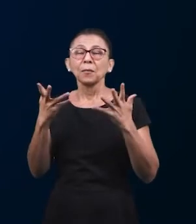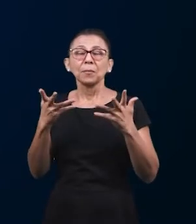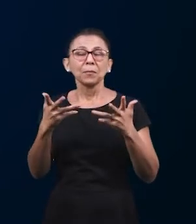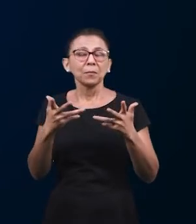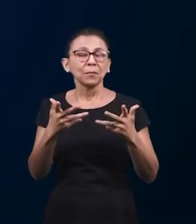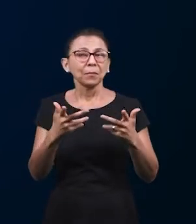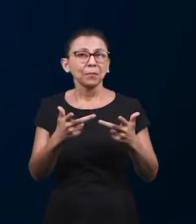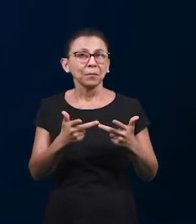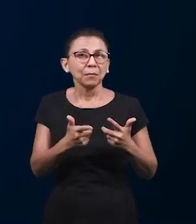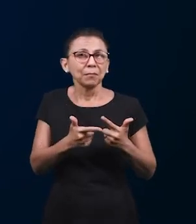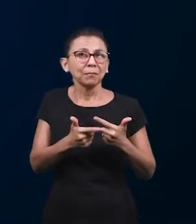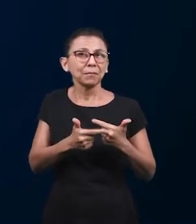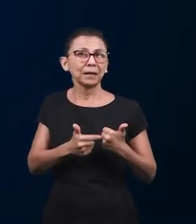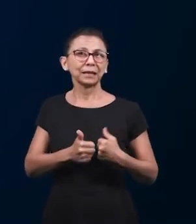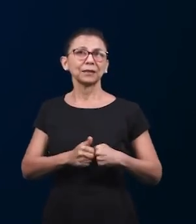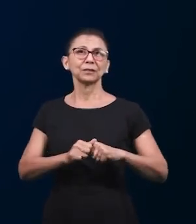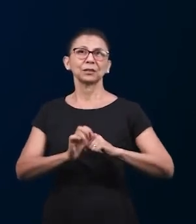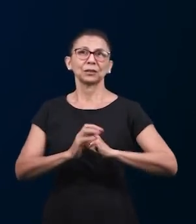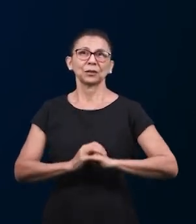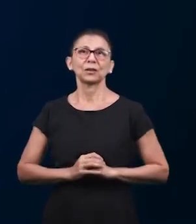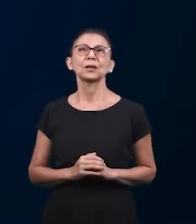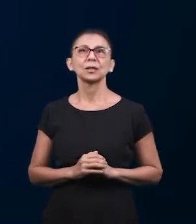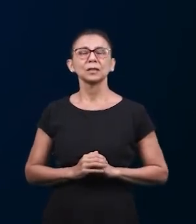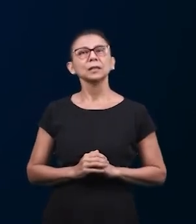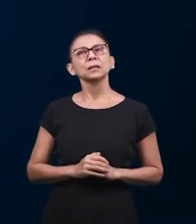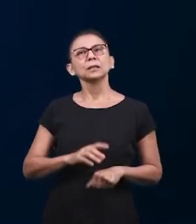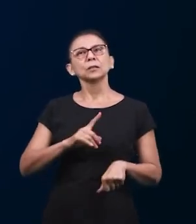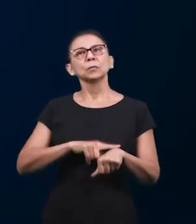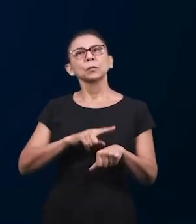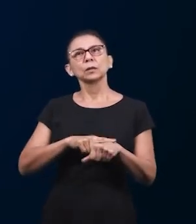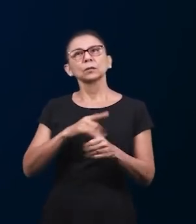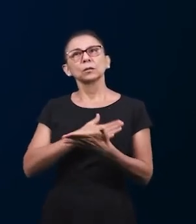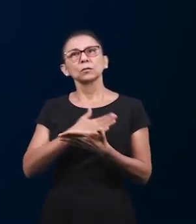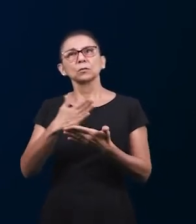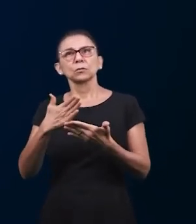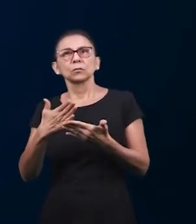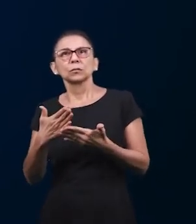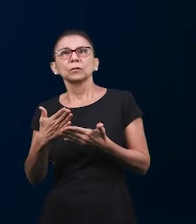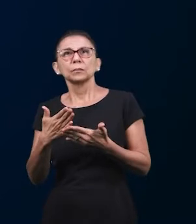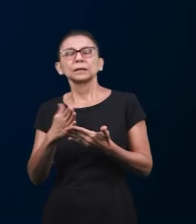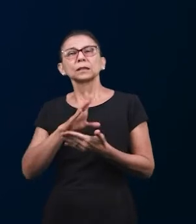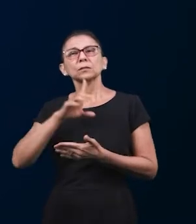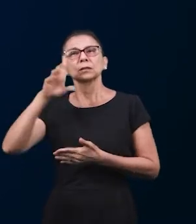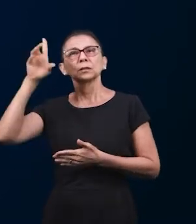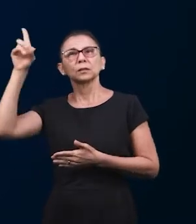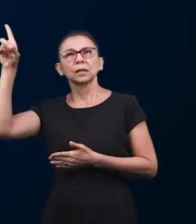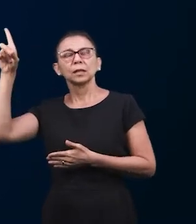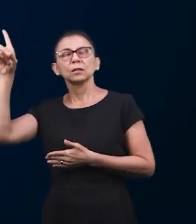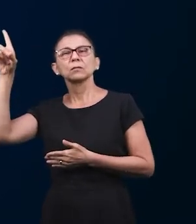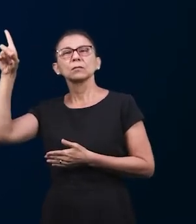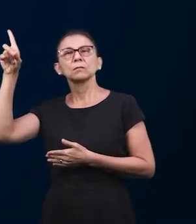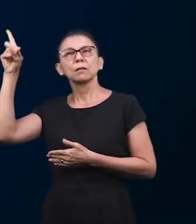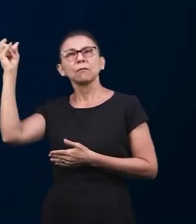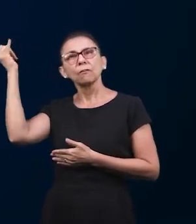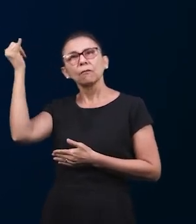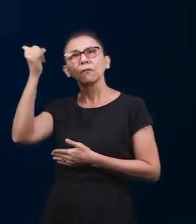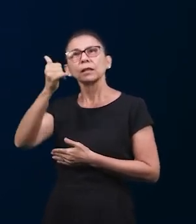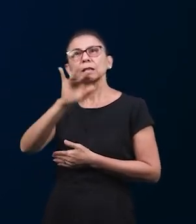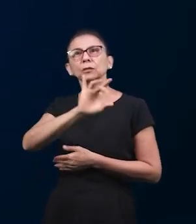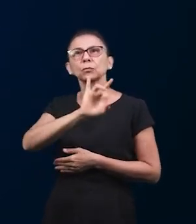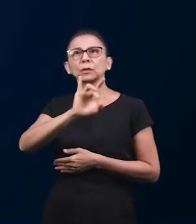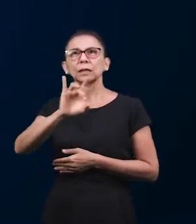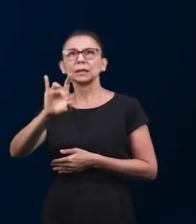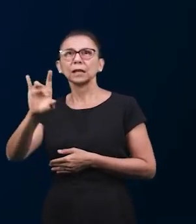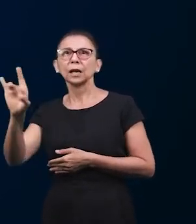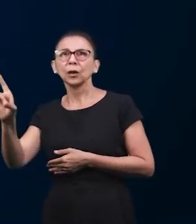на вопросы для нас это чудесно. И с самого того дня когда мы начали эту работу Бог говорит к